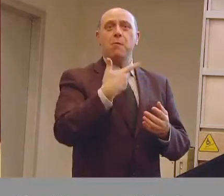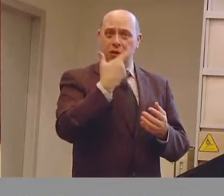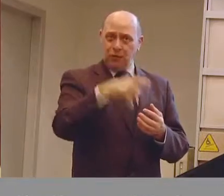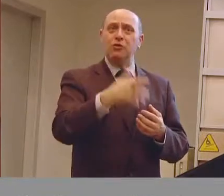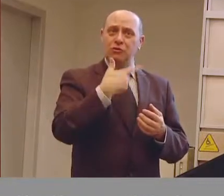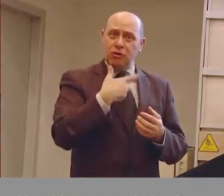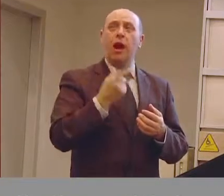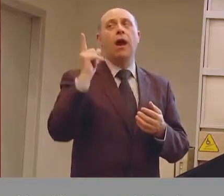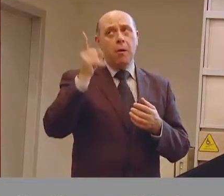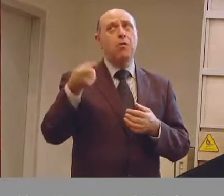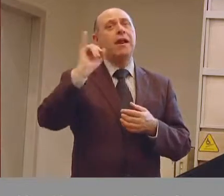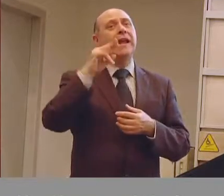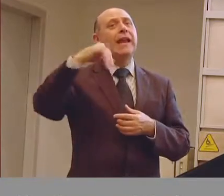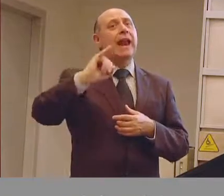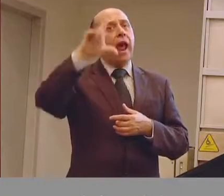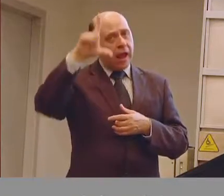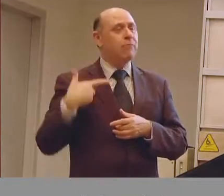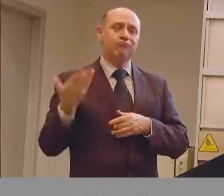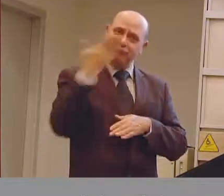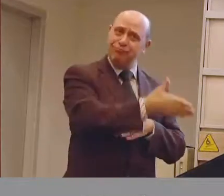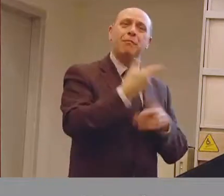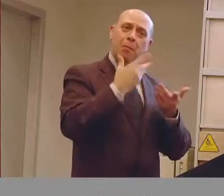l'intervento di NINAIL anche per questi aspetti.